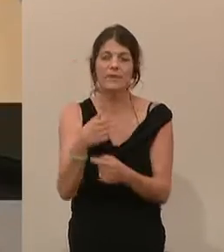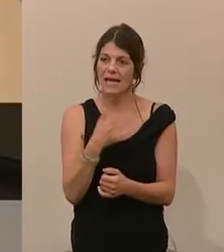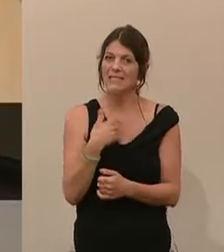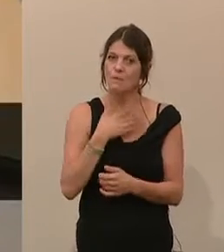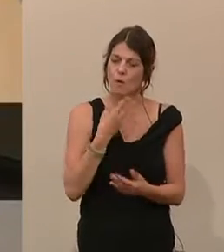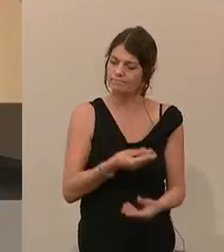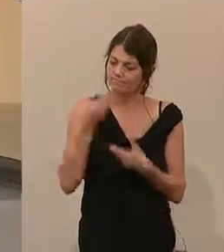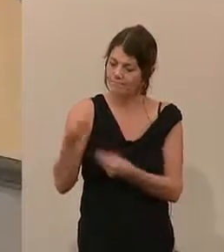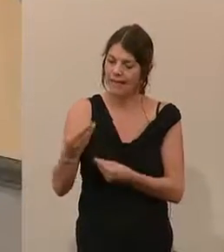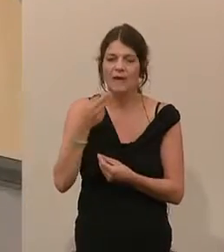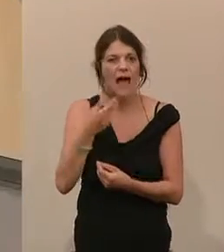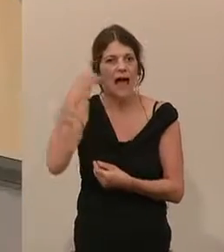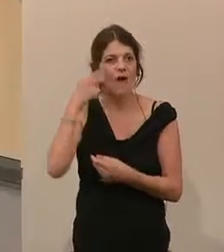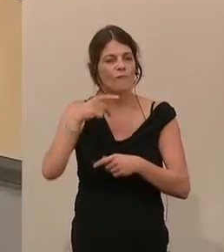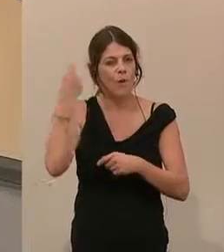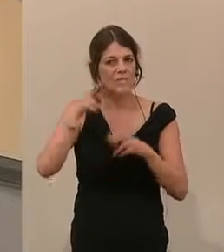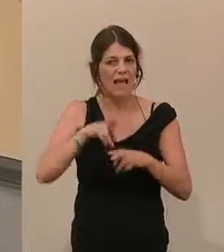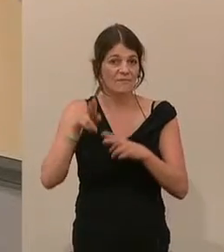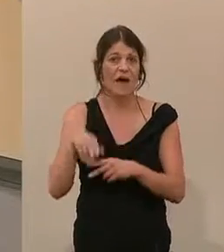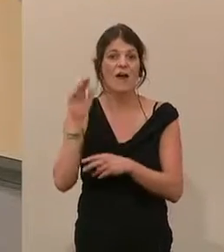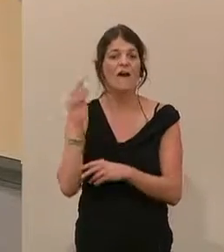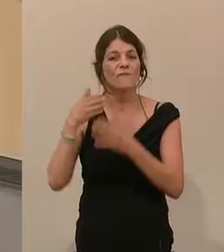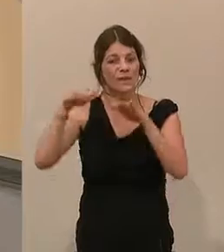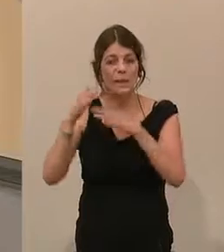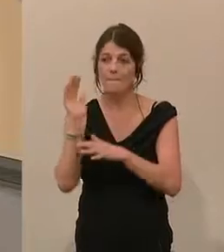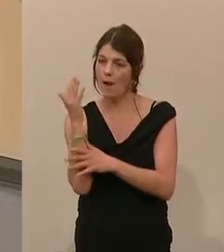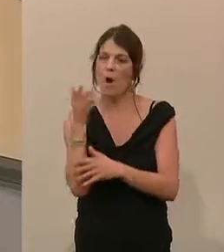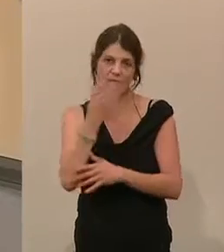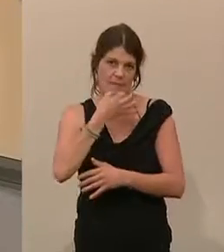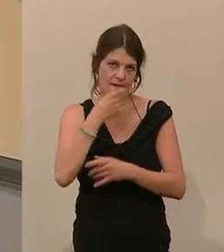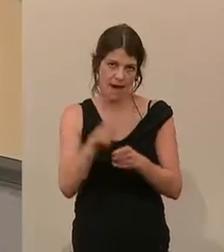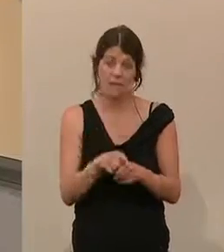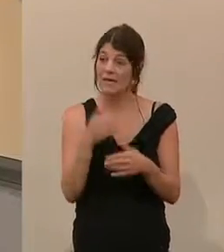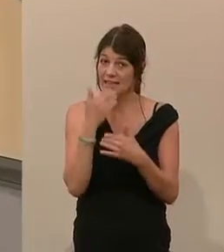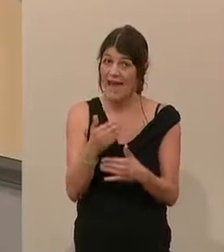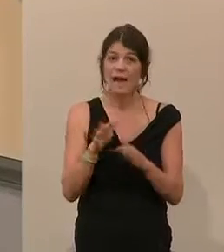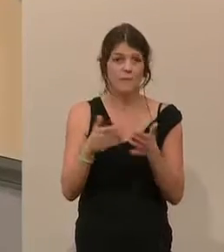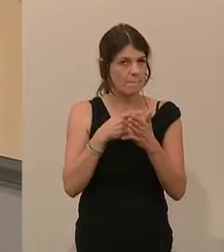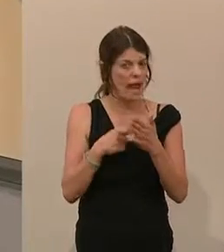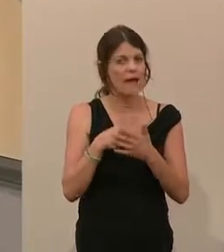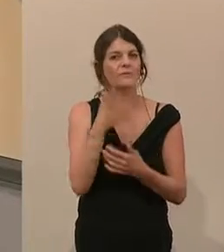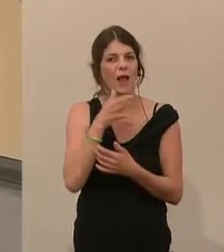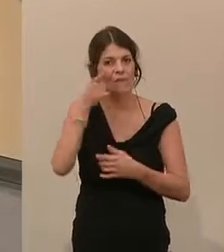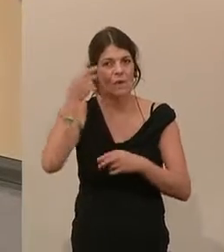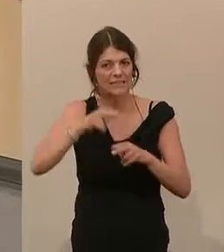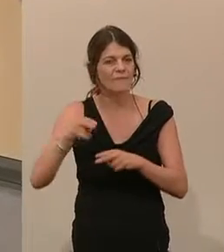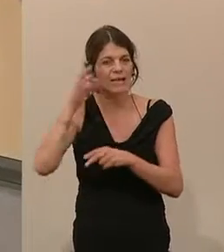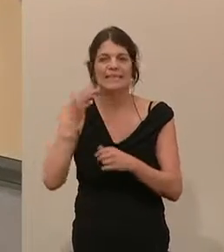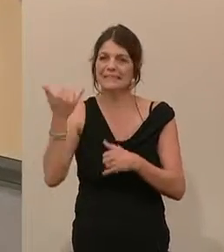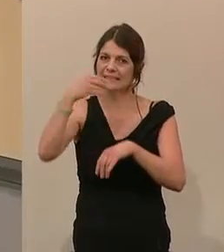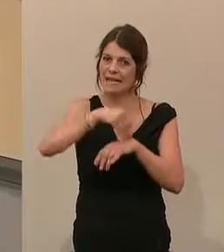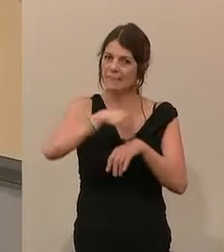Fichtenbauer weitergeben. Danke vielmals, Frau Volksanwältin. In Ihrer 40-jährigen Geschichte gab es bei der Volksanwaltschaft